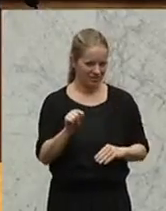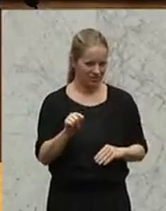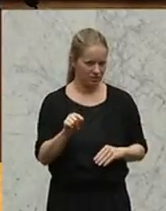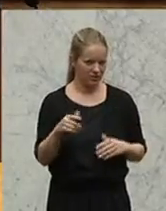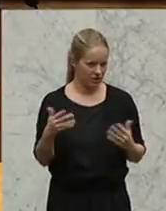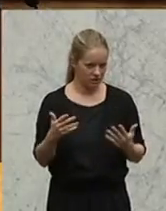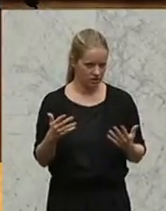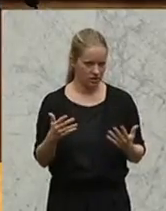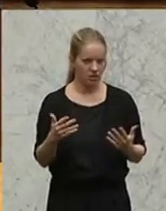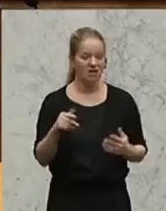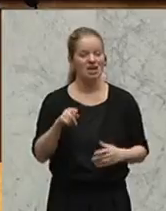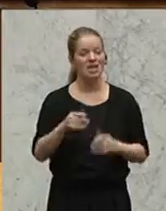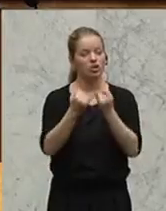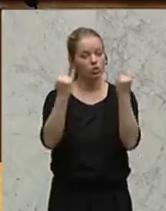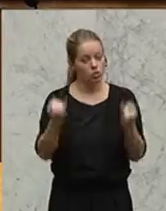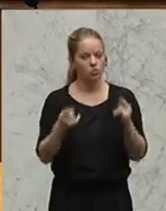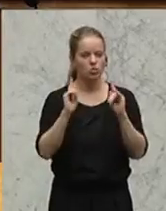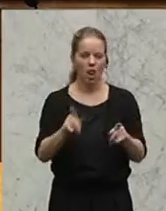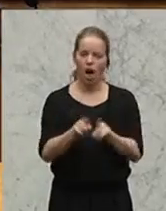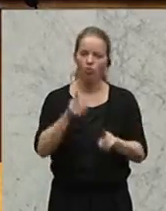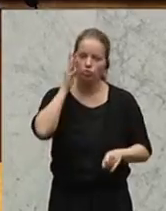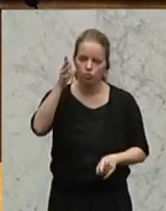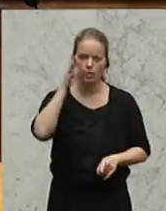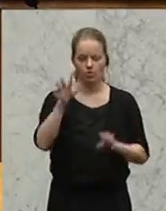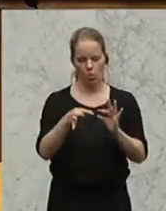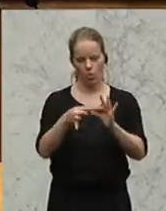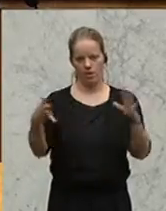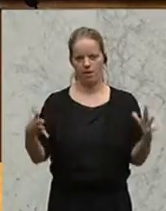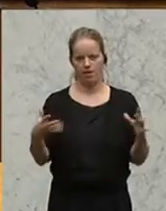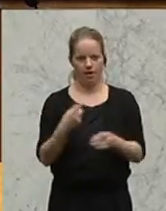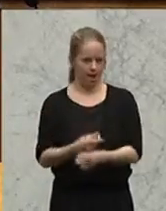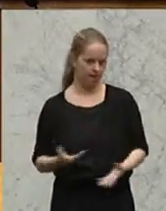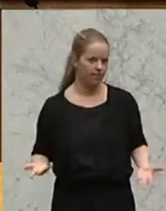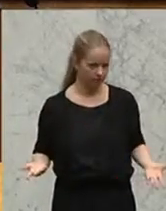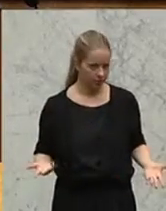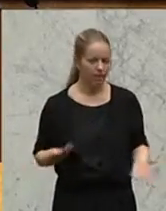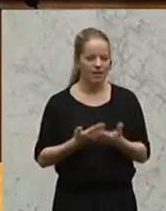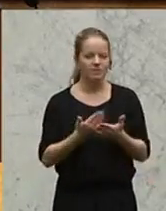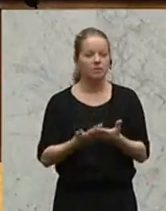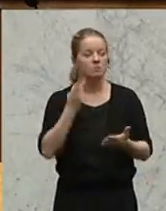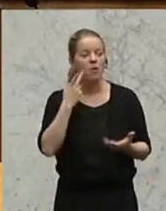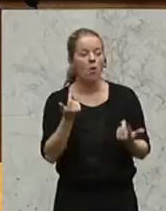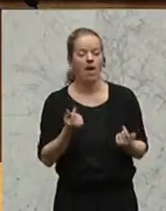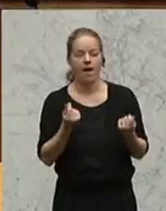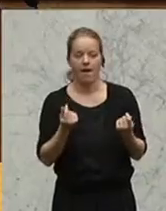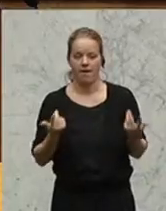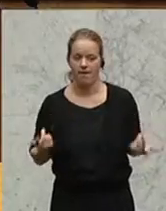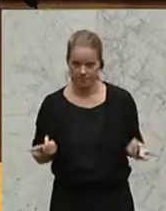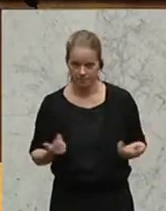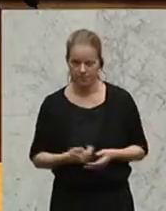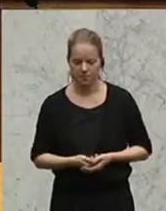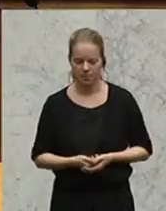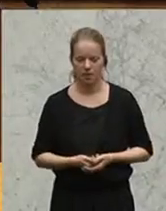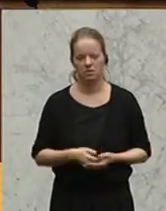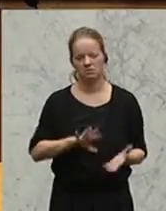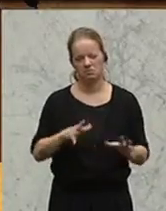die Unabhängigkeit dieser Institution auch in Zukunft gewahrt ist. Und darum ist es auch wichtig, woher kommen diese Mittel? Der Verein für Konsumenteninformation verfügt derzeit